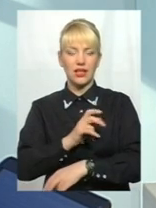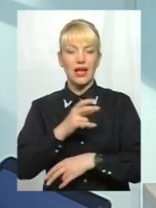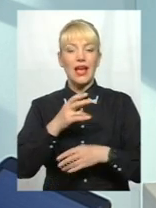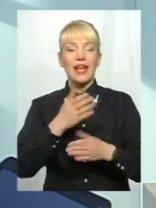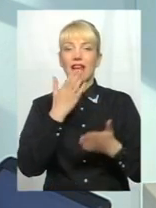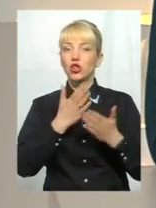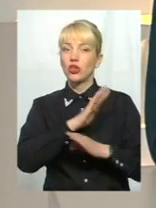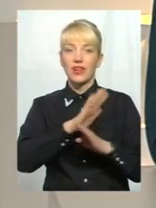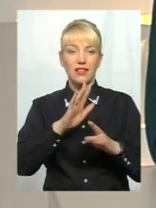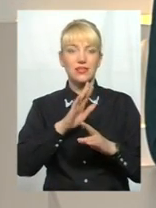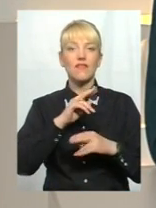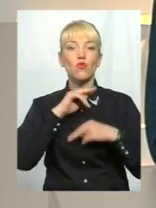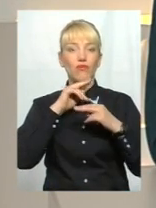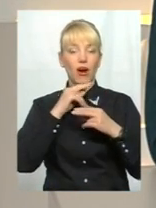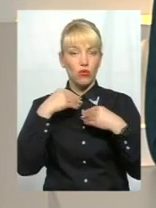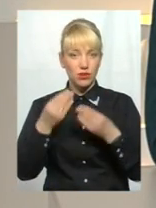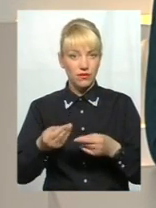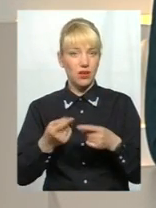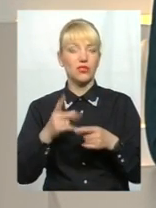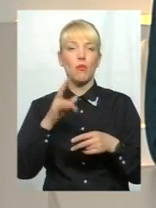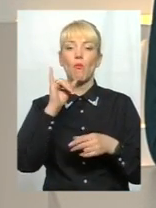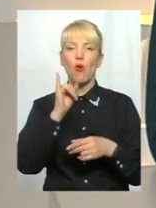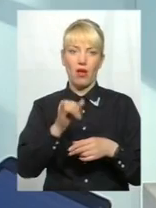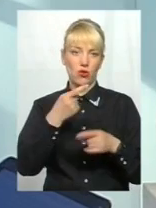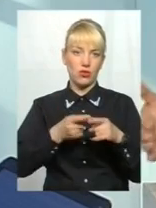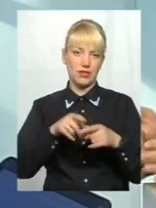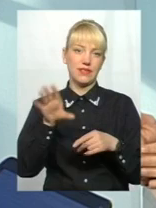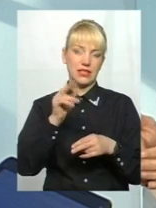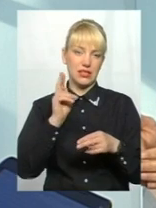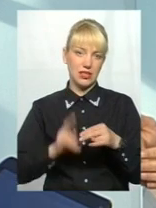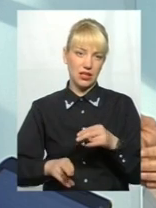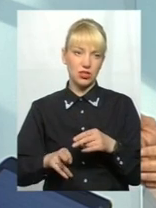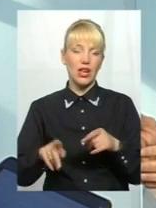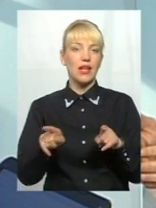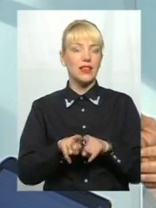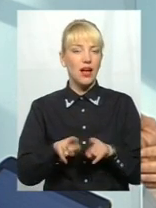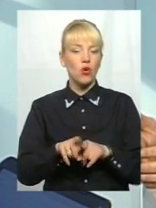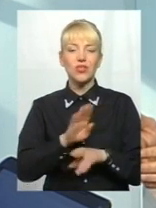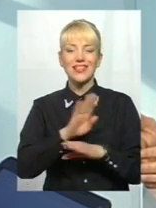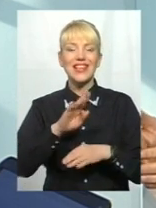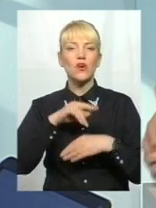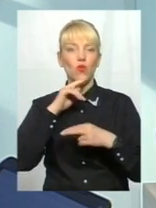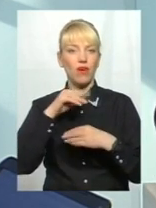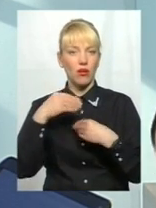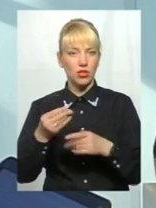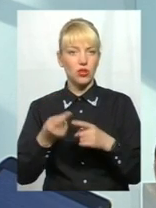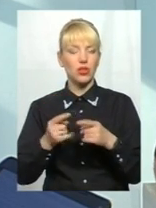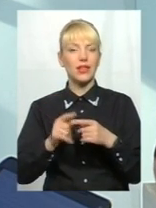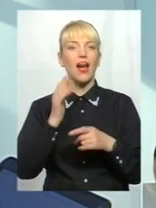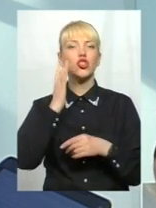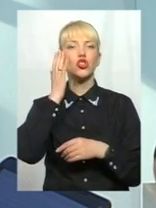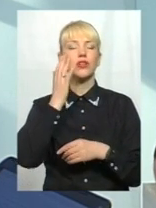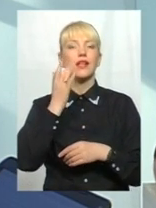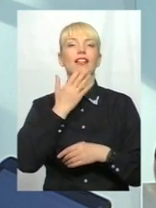погано закінчиться. Так само, ну, закінчується революціями зазвичай, так само не звертання уваги на національні ідеї, на те, що ми,